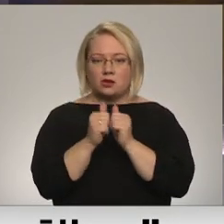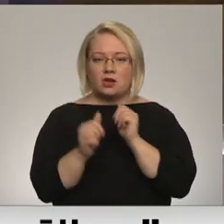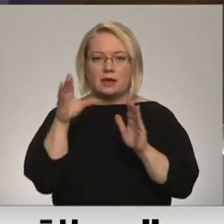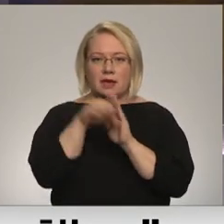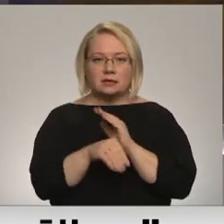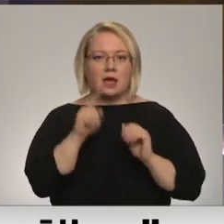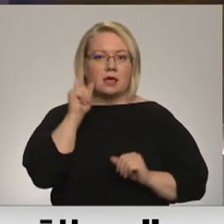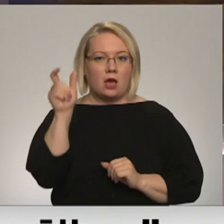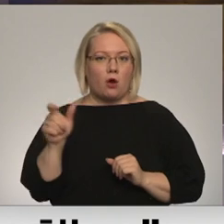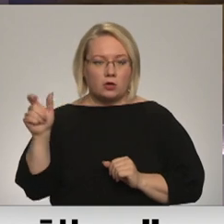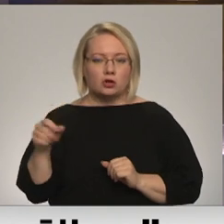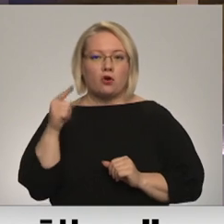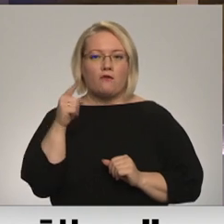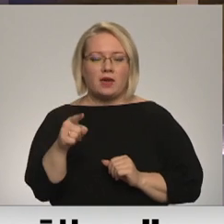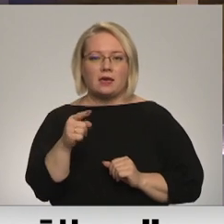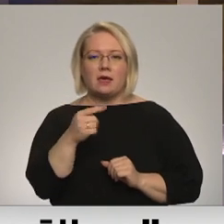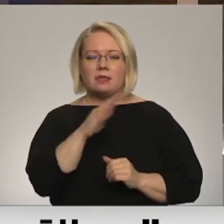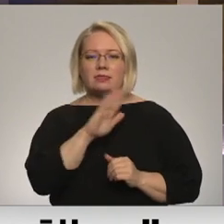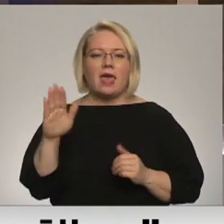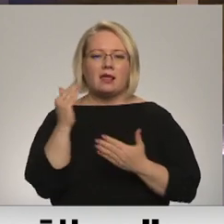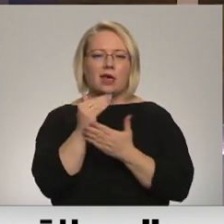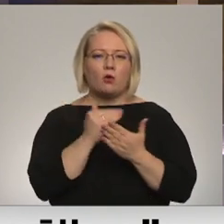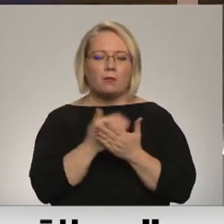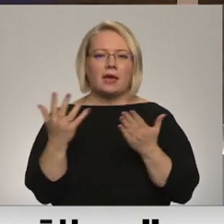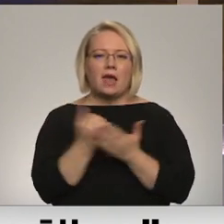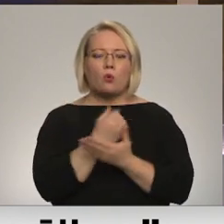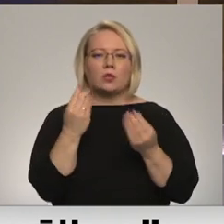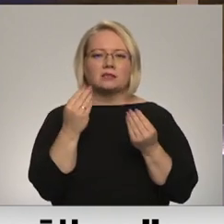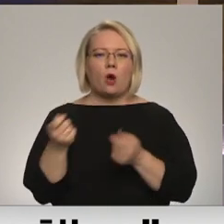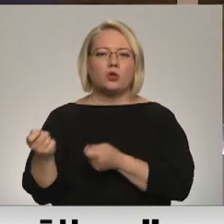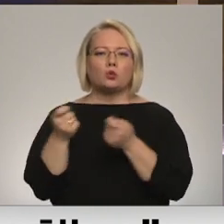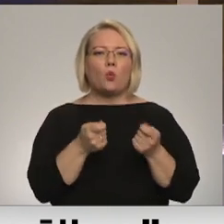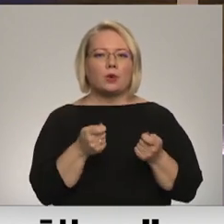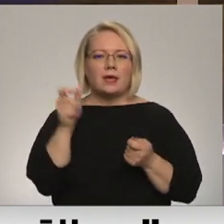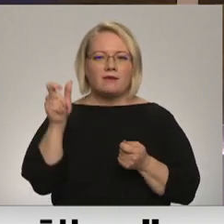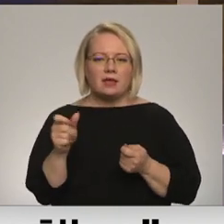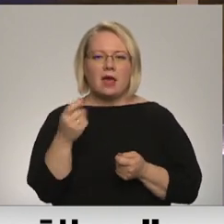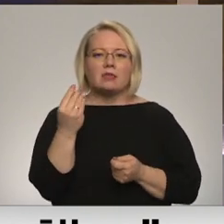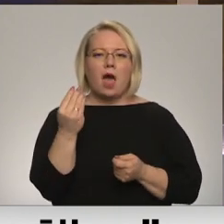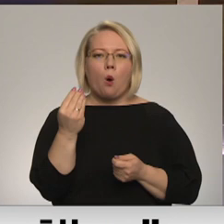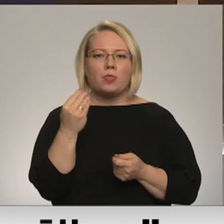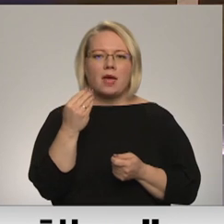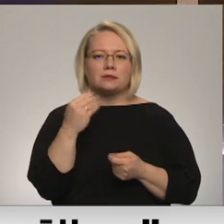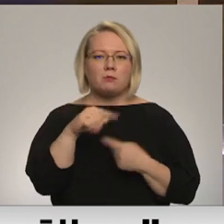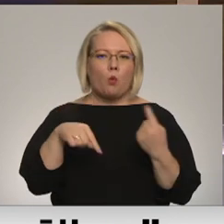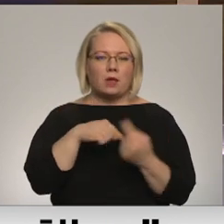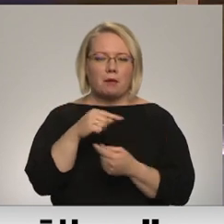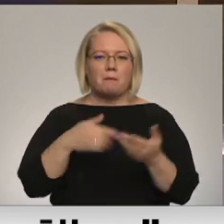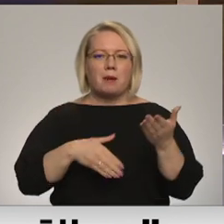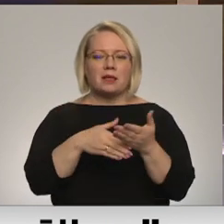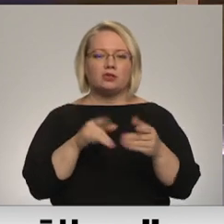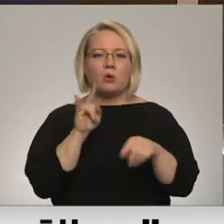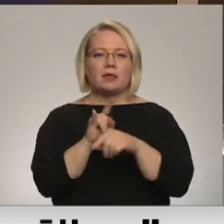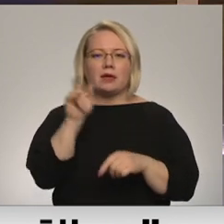jaunieši, kļūstot par nelikumīgi iegūtas naudas kurieriem, jeb tās augtajiem naudas mūļiem, tādēļ atpalīdzot